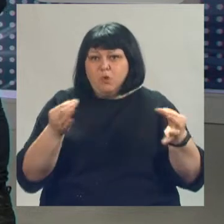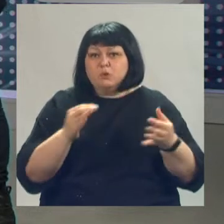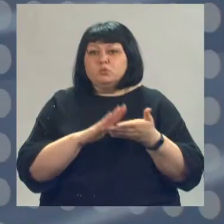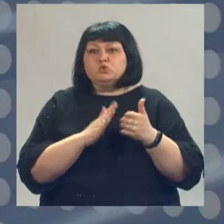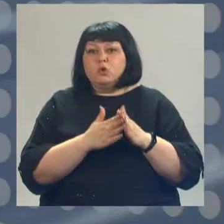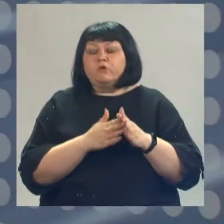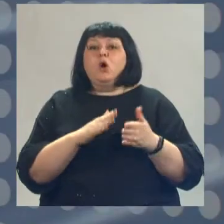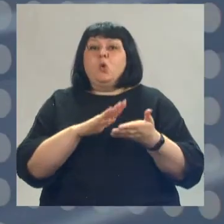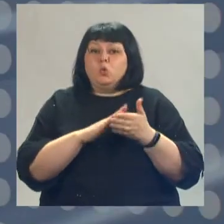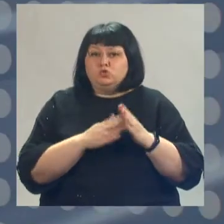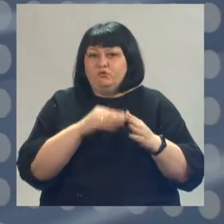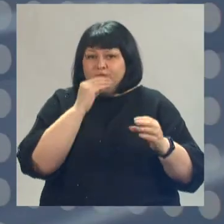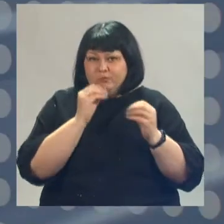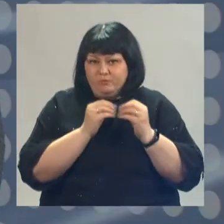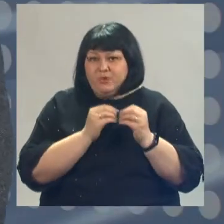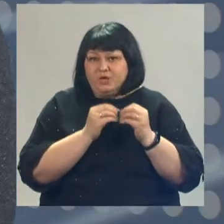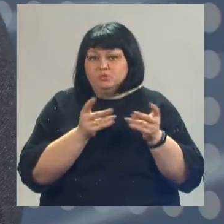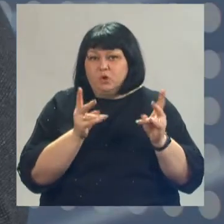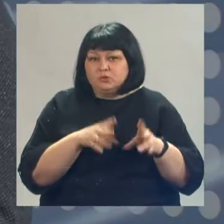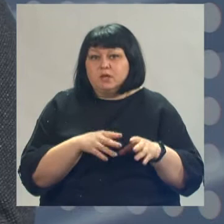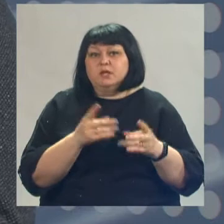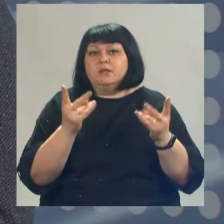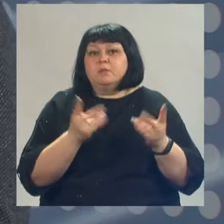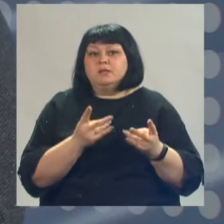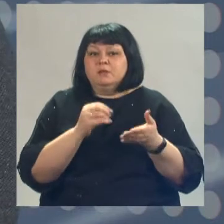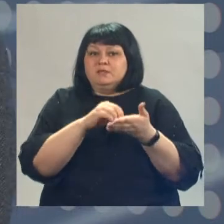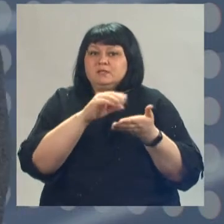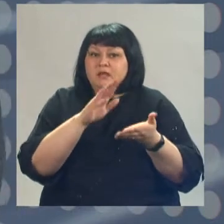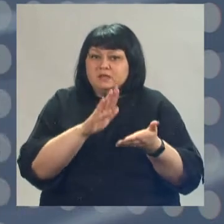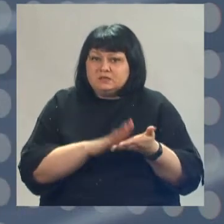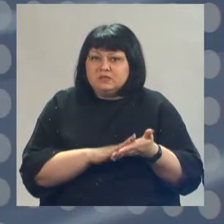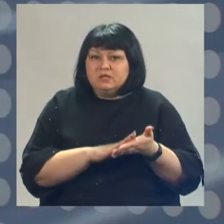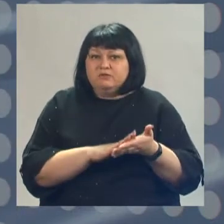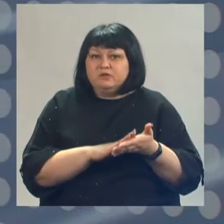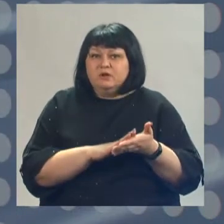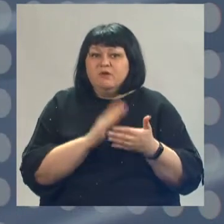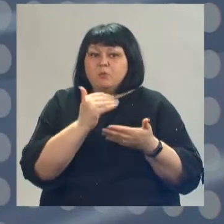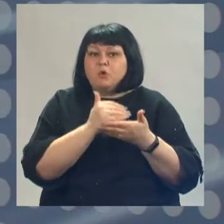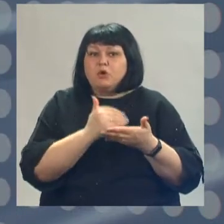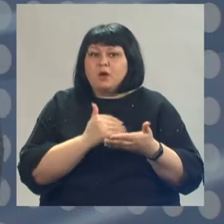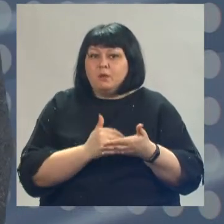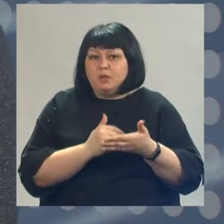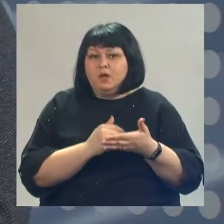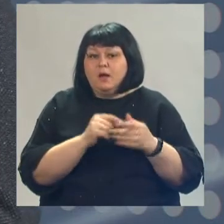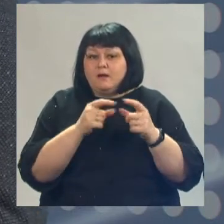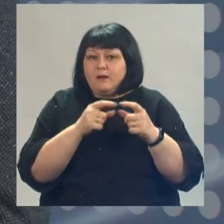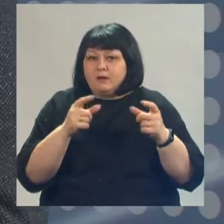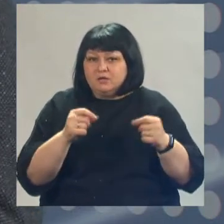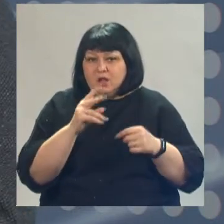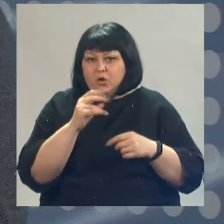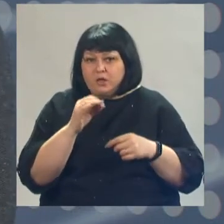Да, условия остались прежними. Необходимо зарегистрированной в программе лояльности картой